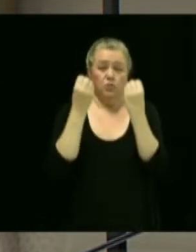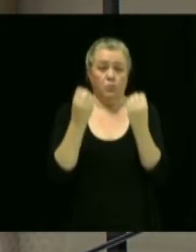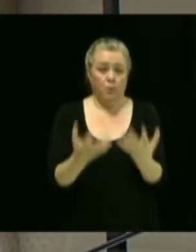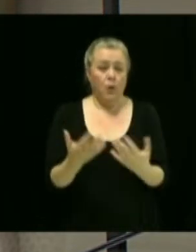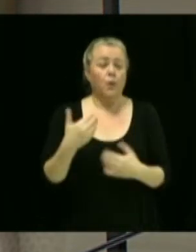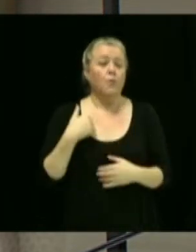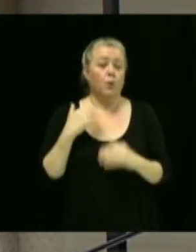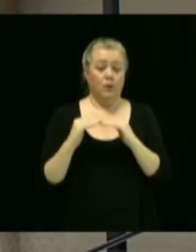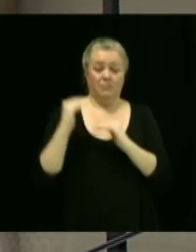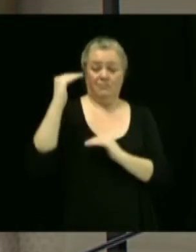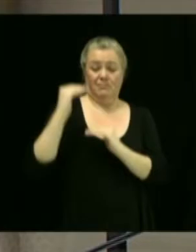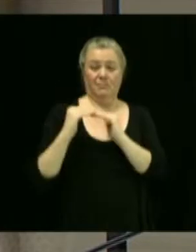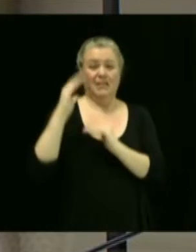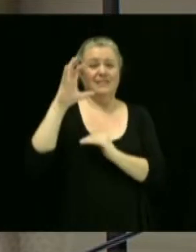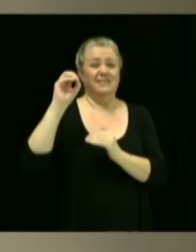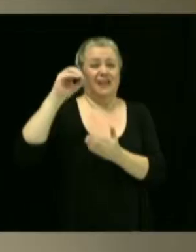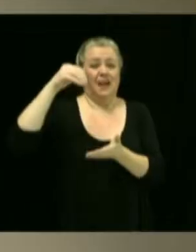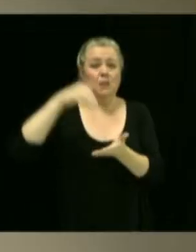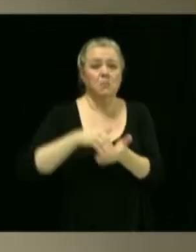même le programme primo.